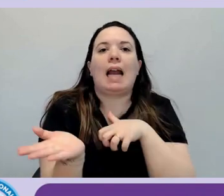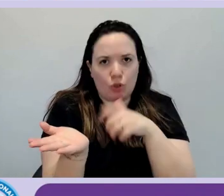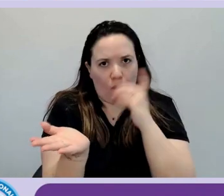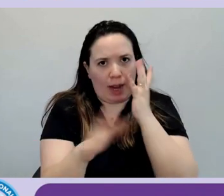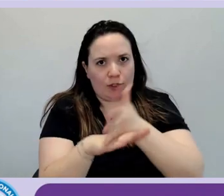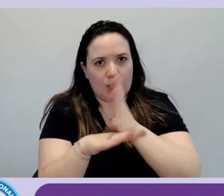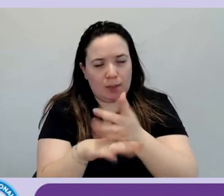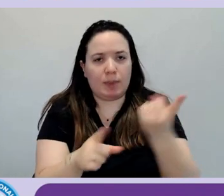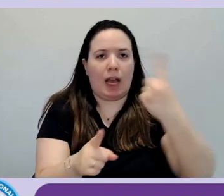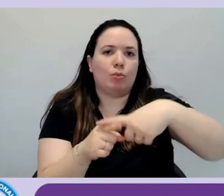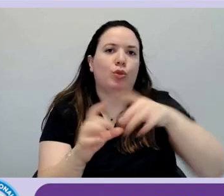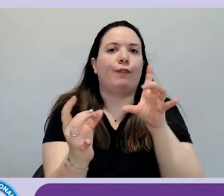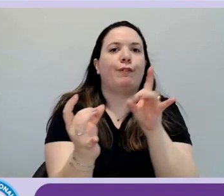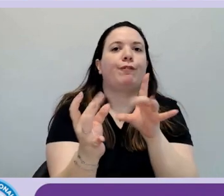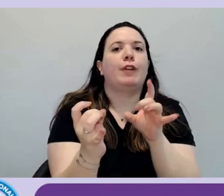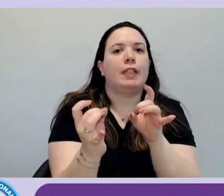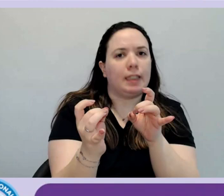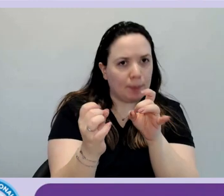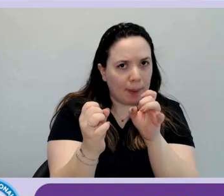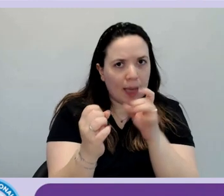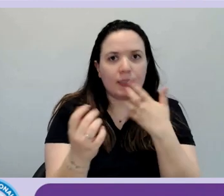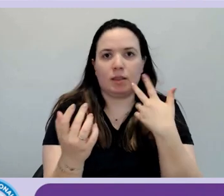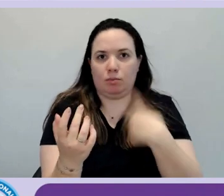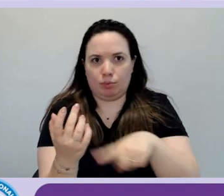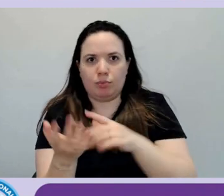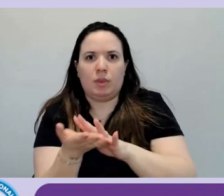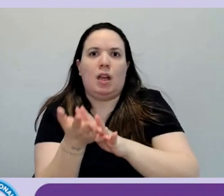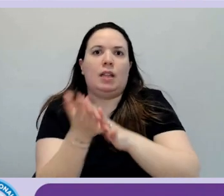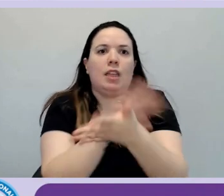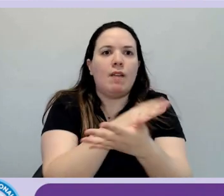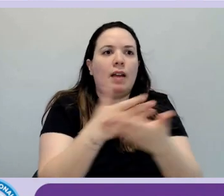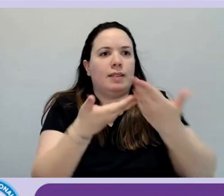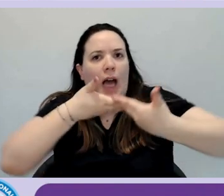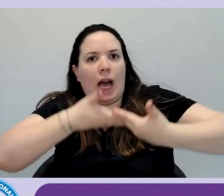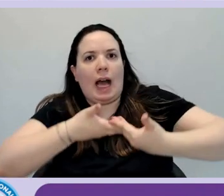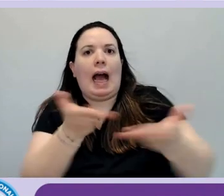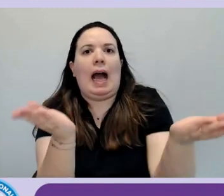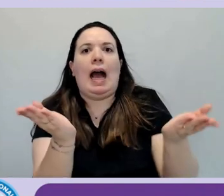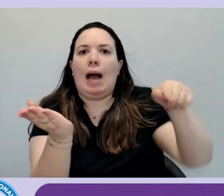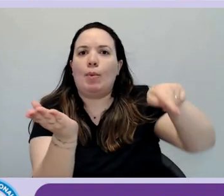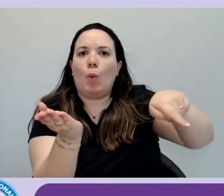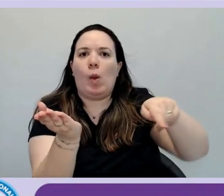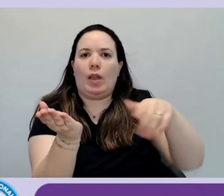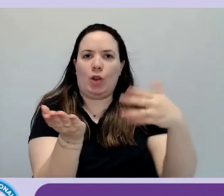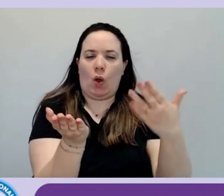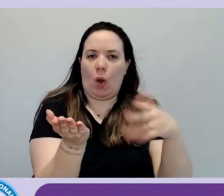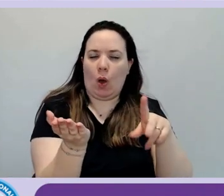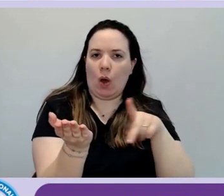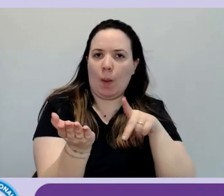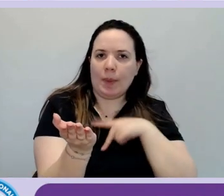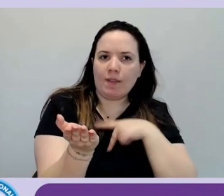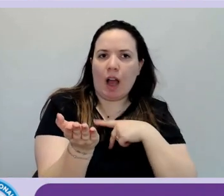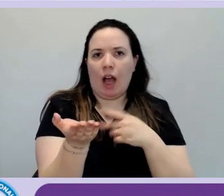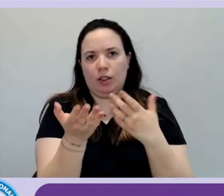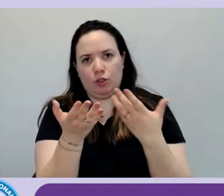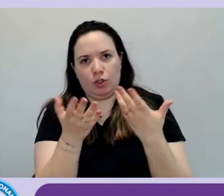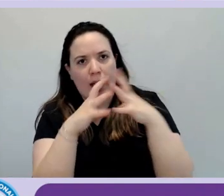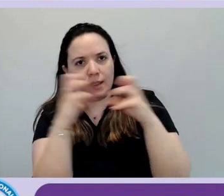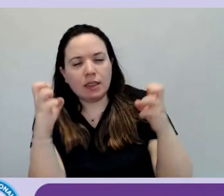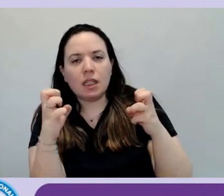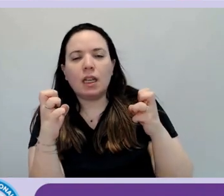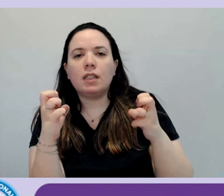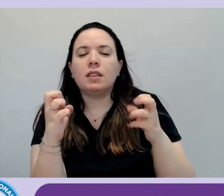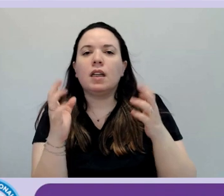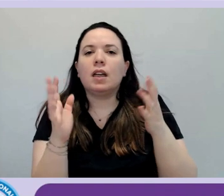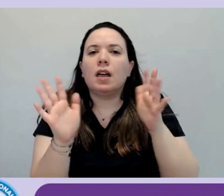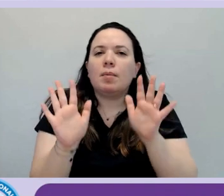di feedback. È stata estesa alle grandi aziende con fatturato superiore ai 500 milioni di euro di Meden nell'ultimo triennio ma